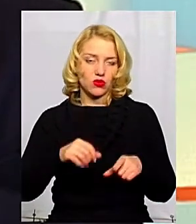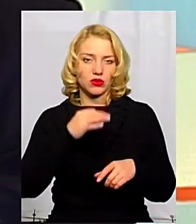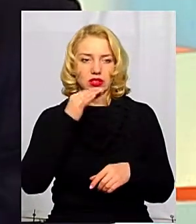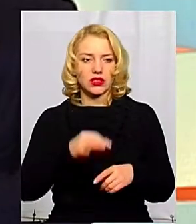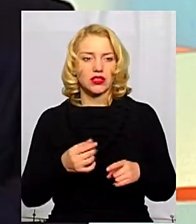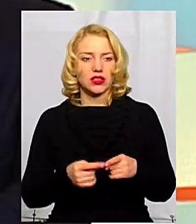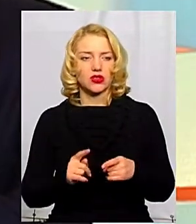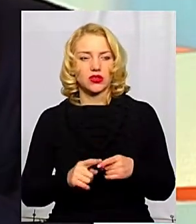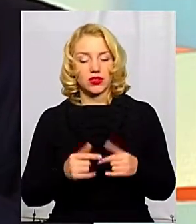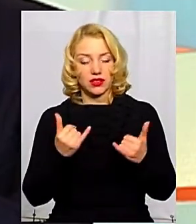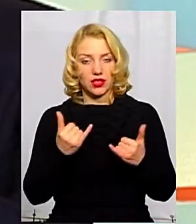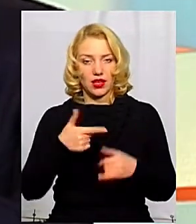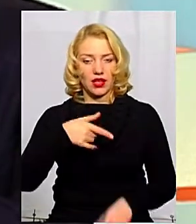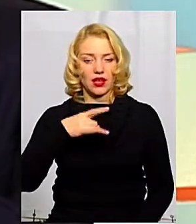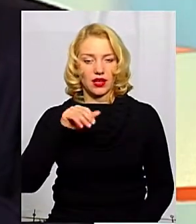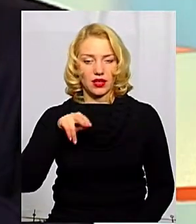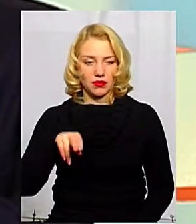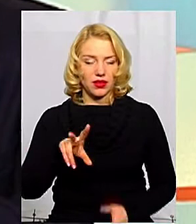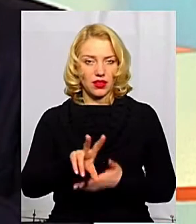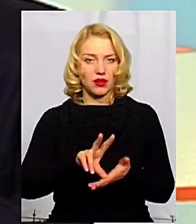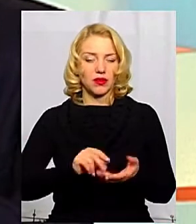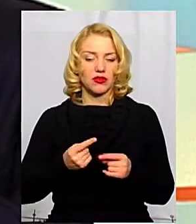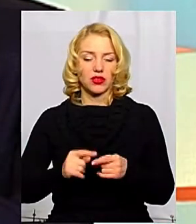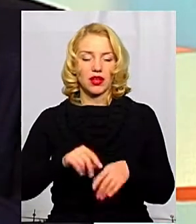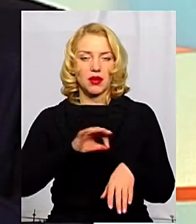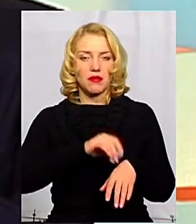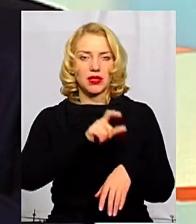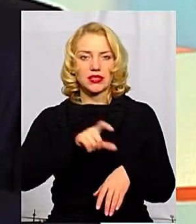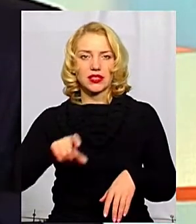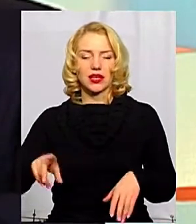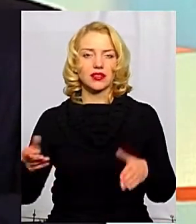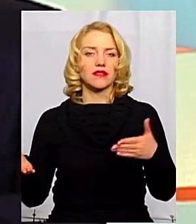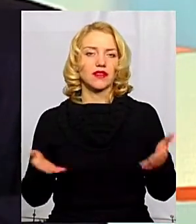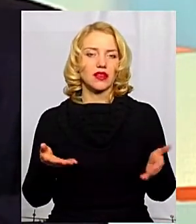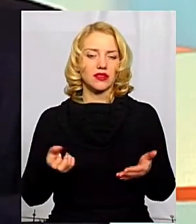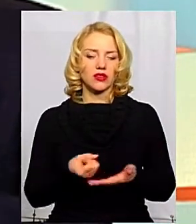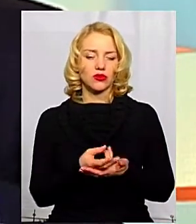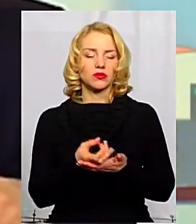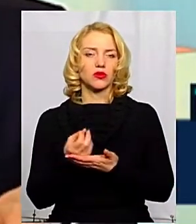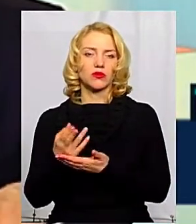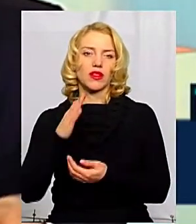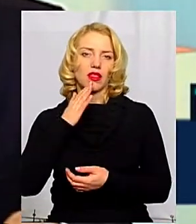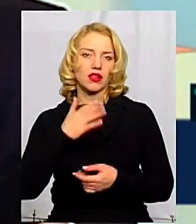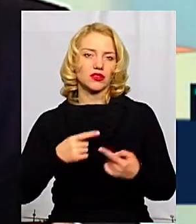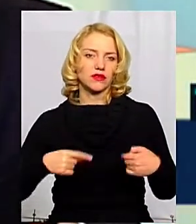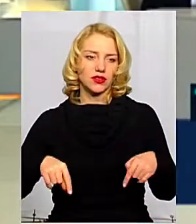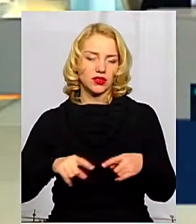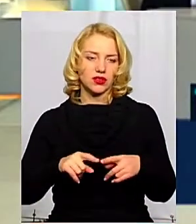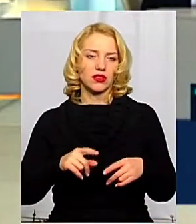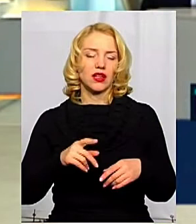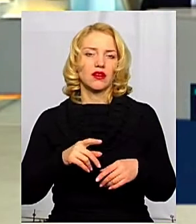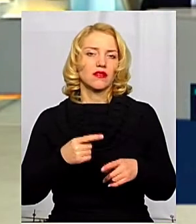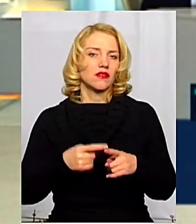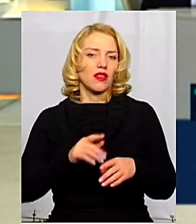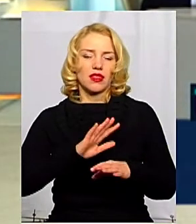епідсезоні грип, на прикладі тих пацієнтів, які госпіталізовані в наше відділення, протікає